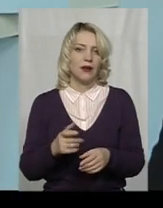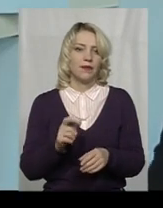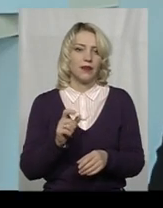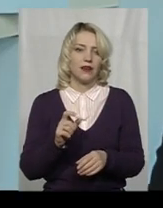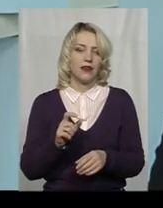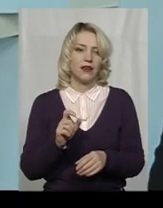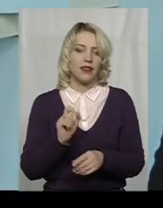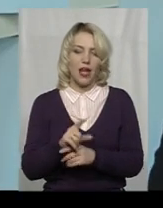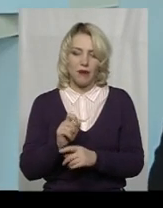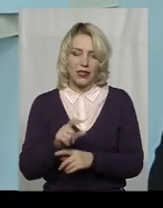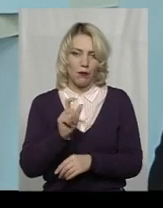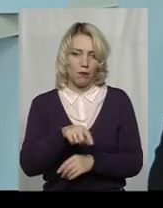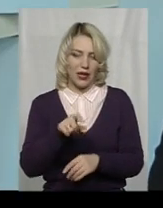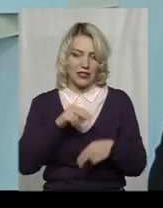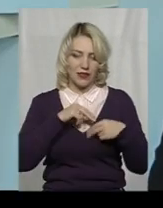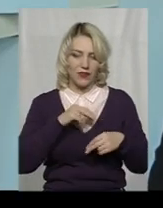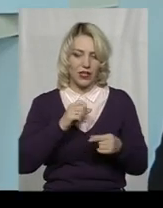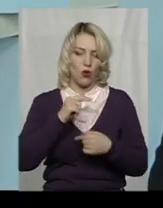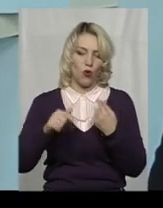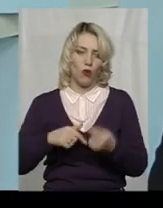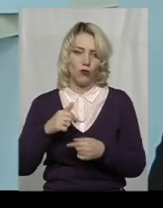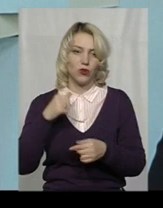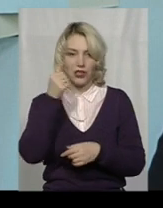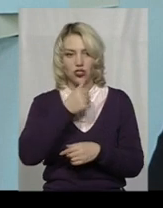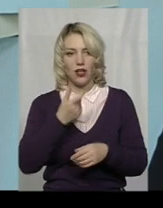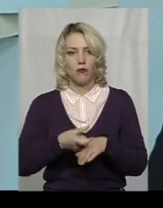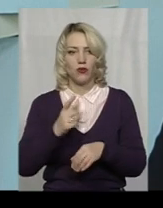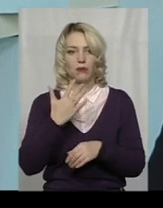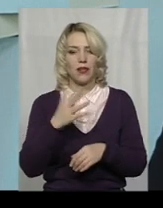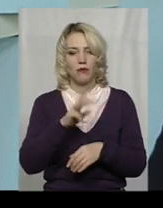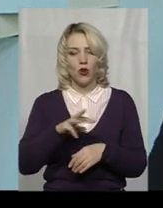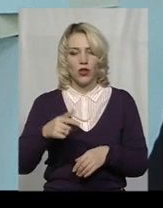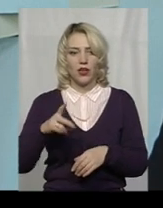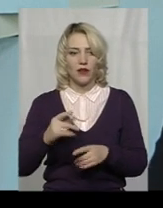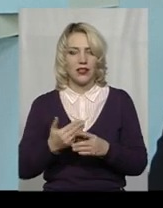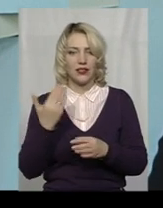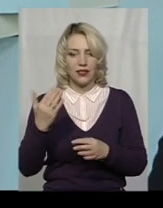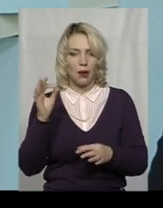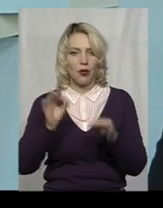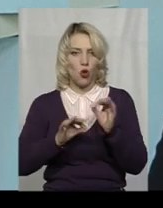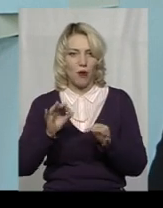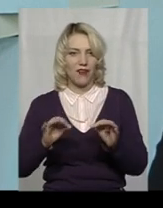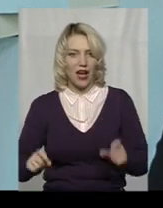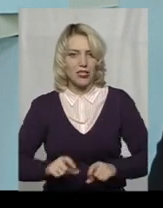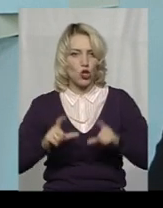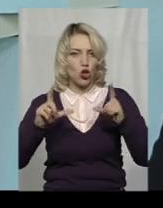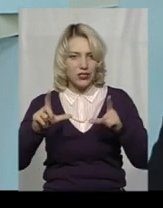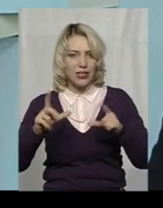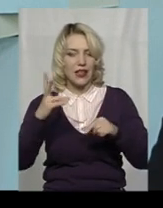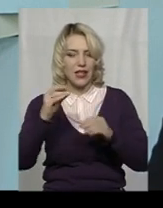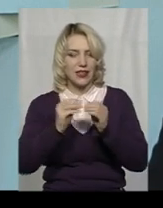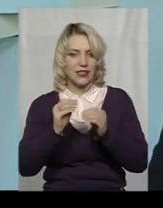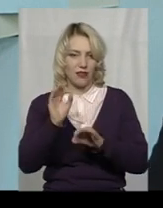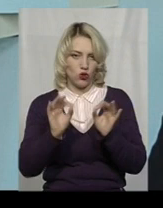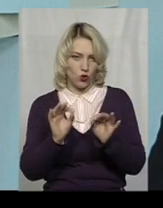і оборот річний понад 5 млн грн. Їх питома вага також зросла на 10